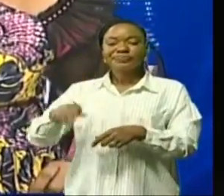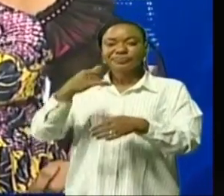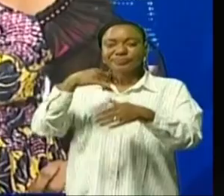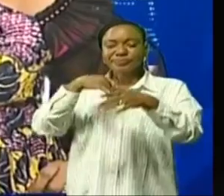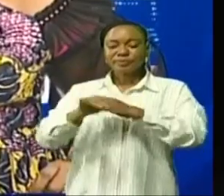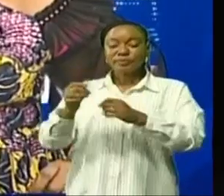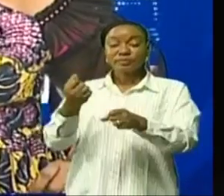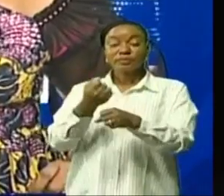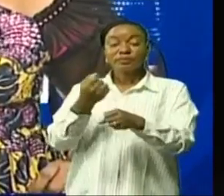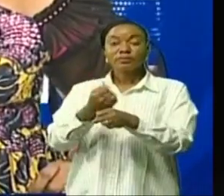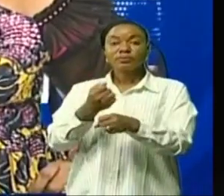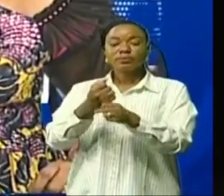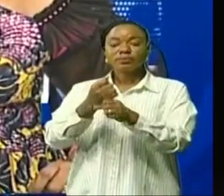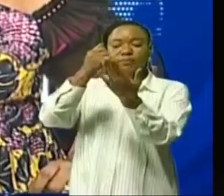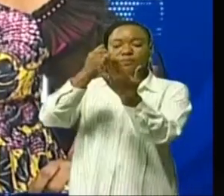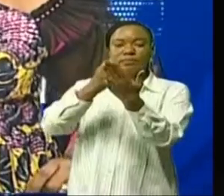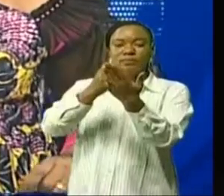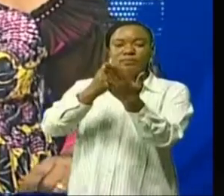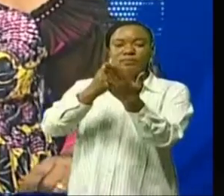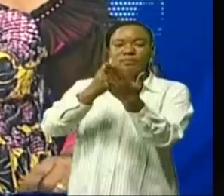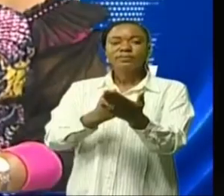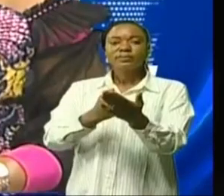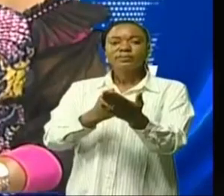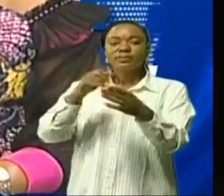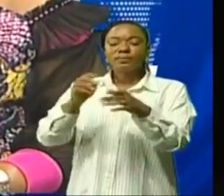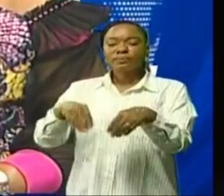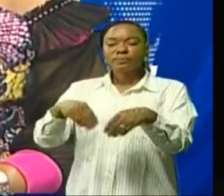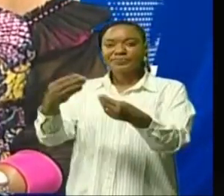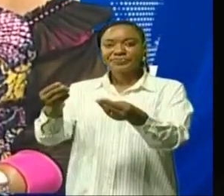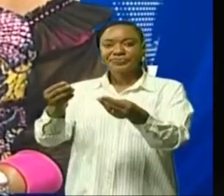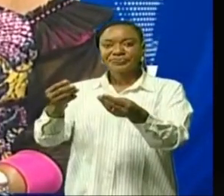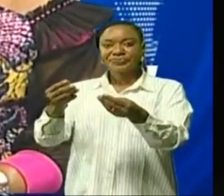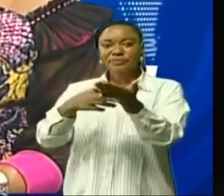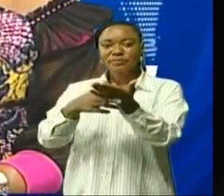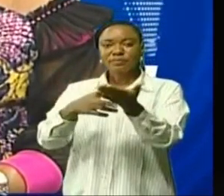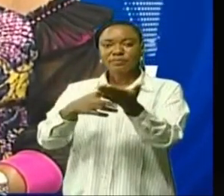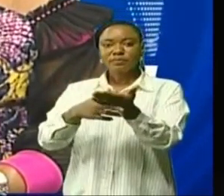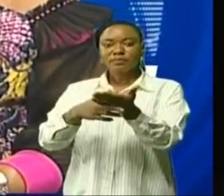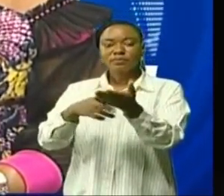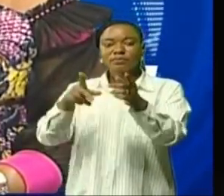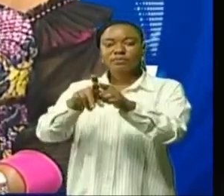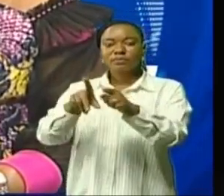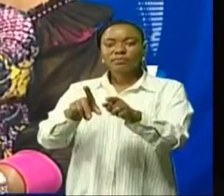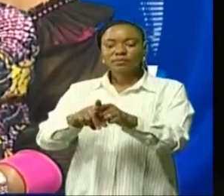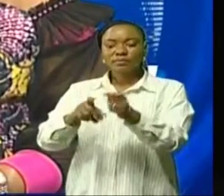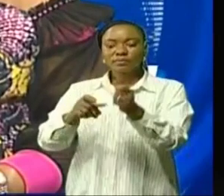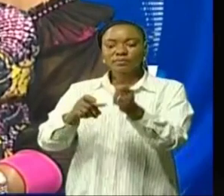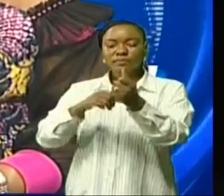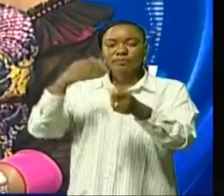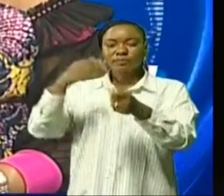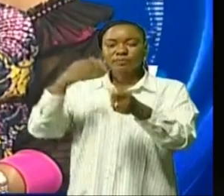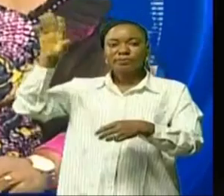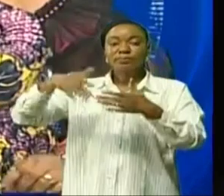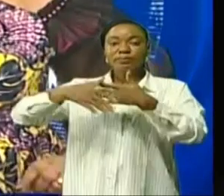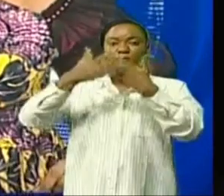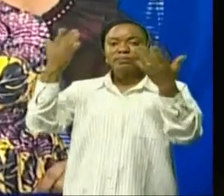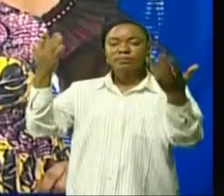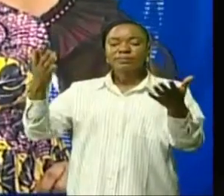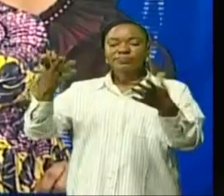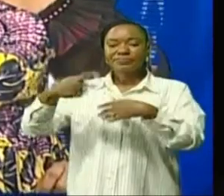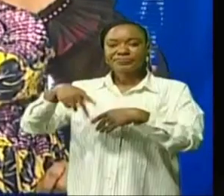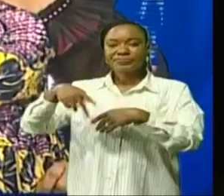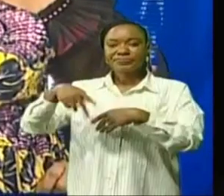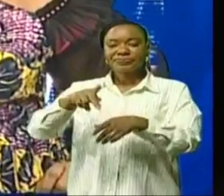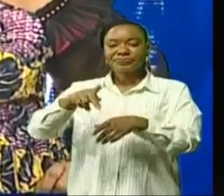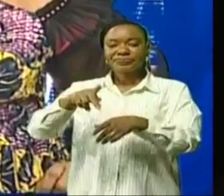'opération d'identification et de délivrance des cartes des résidences aux étrangers de la ville province